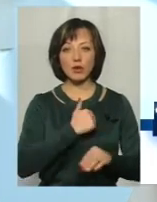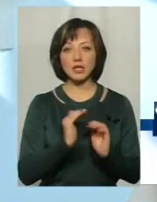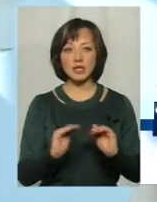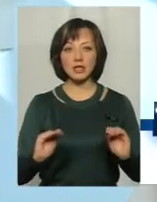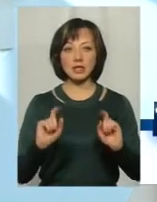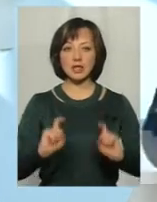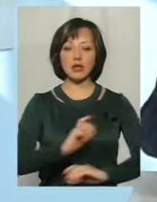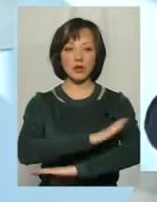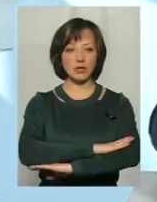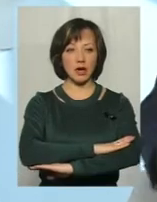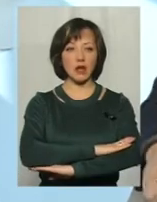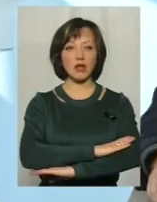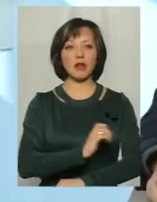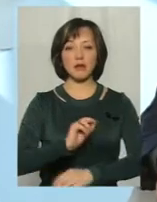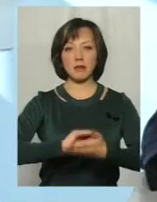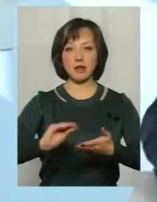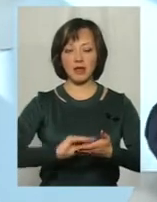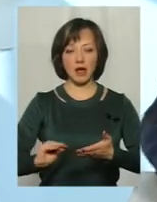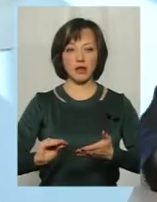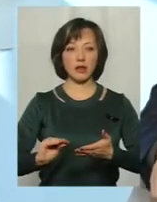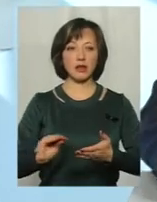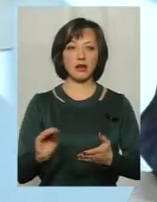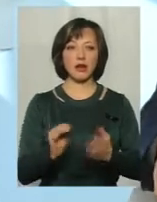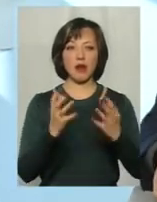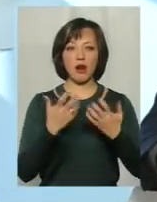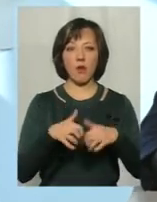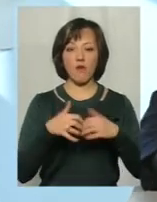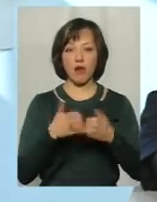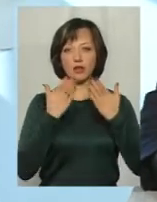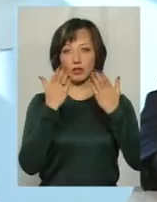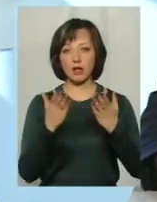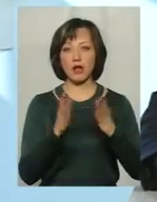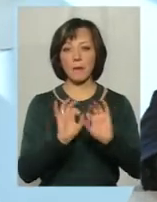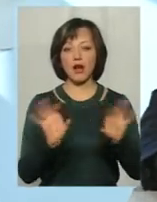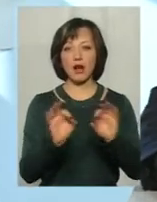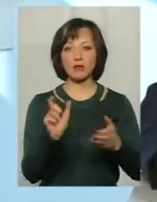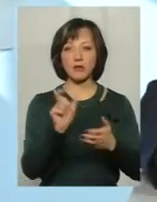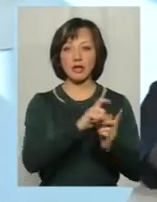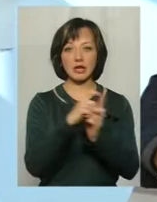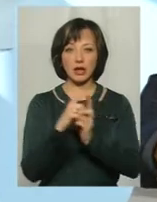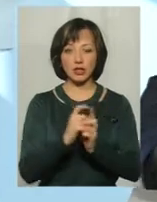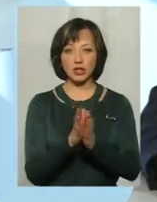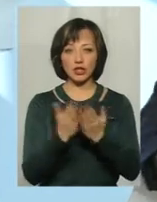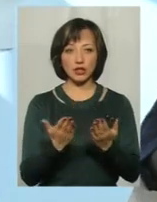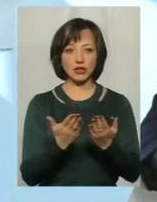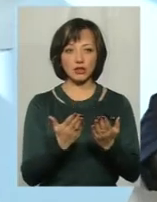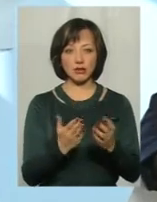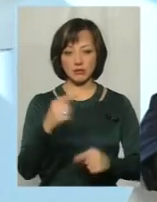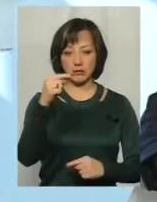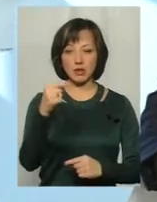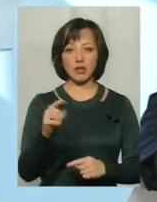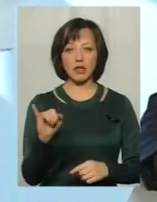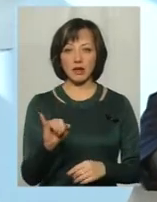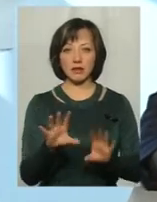діти сиділи ось так, щоб вони писали, щоб вони рахували, читали, переказували текст, книжку звідси, дозвідси,